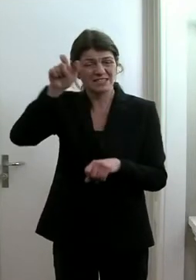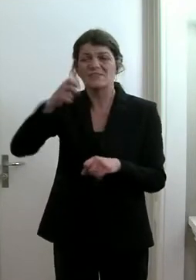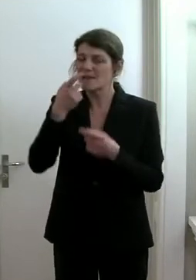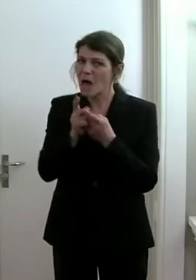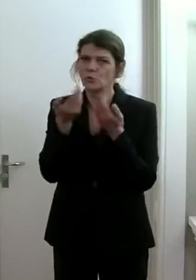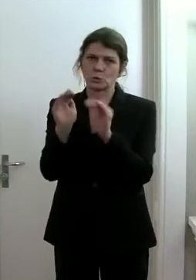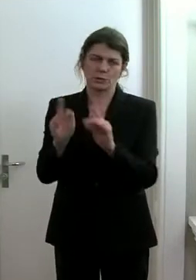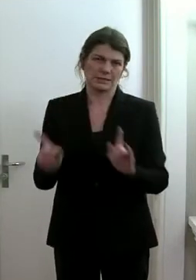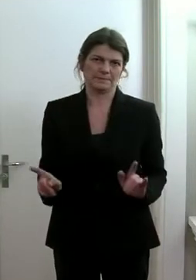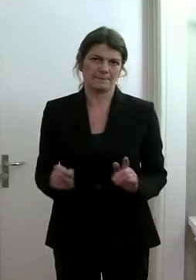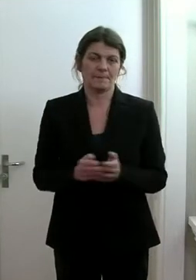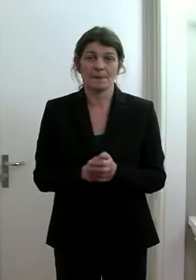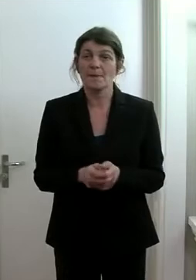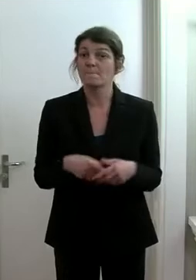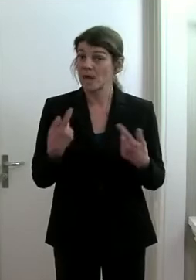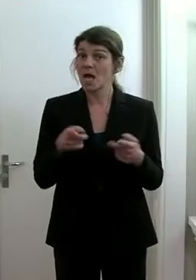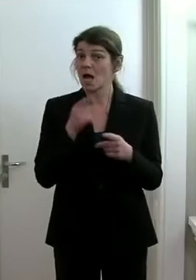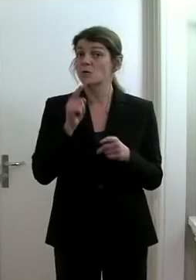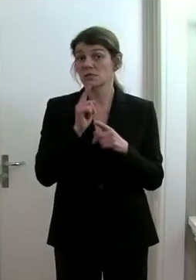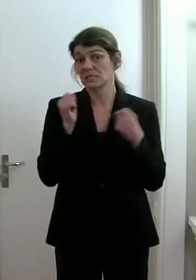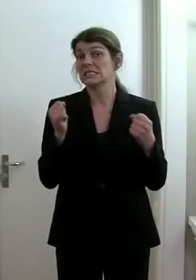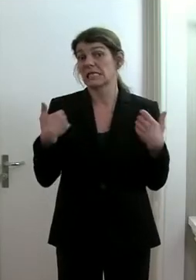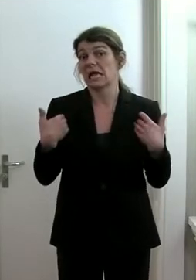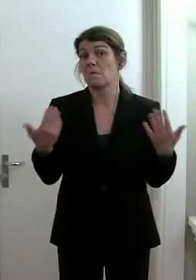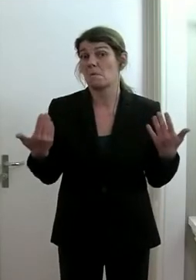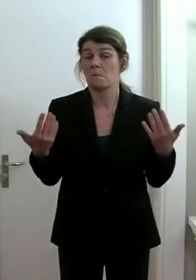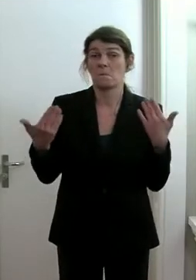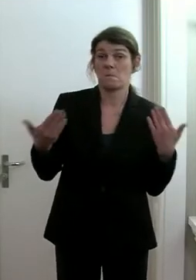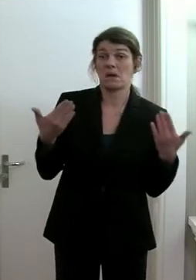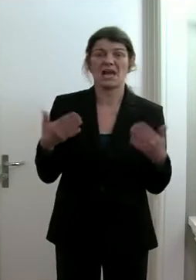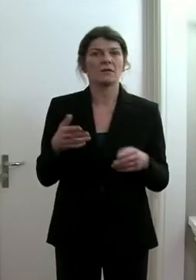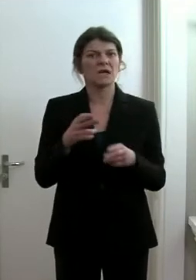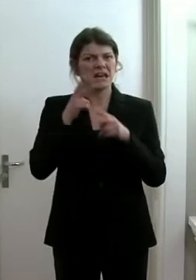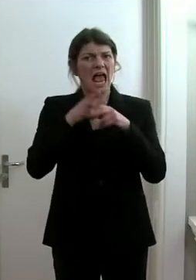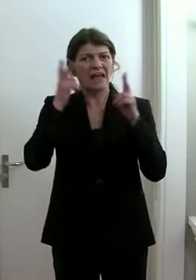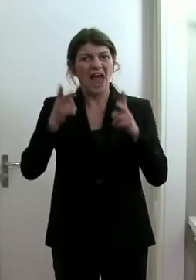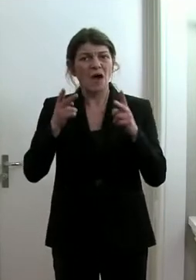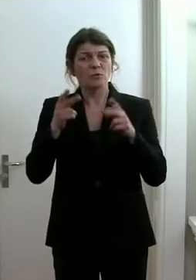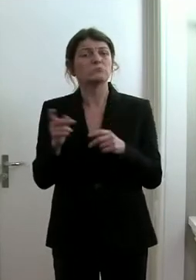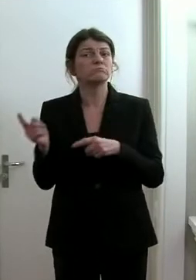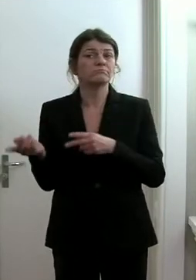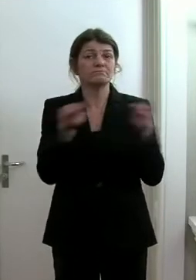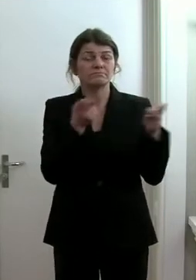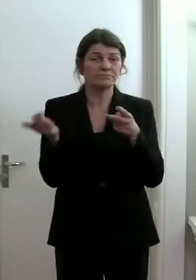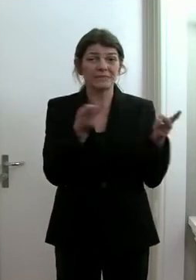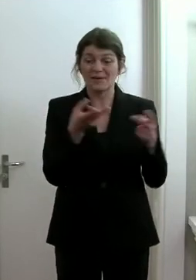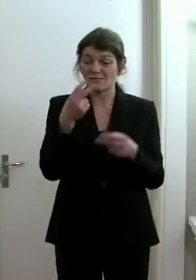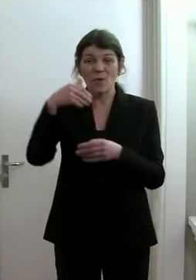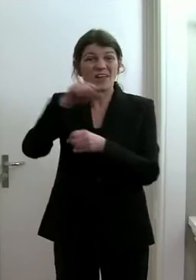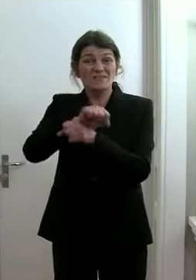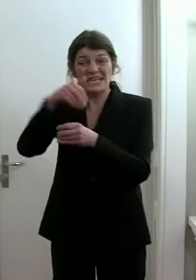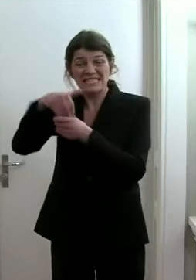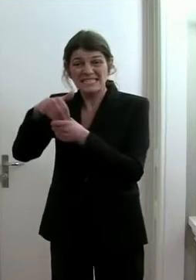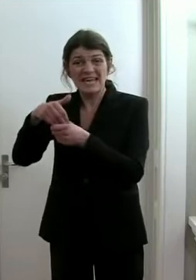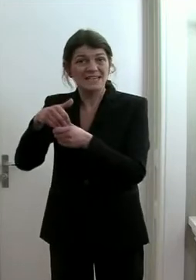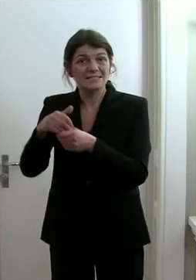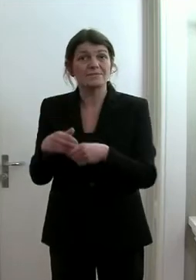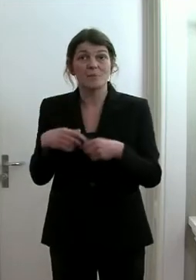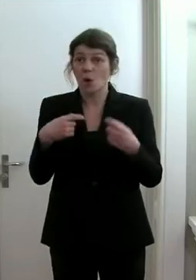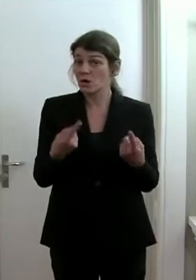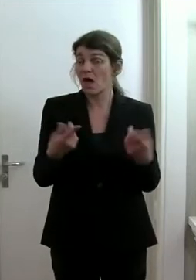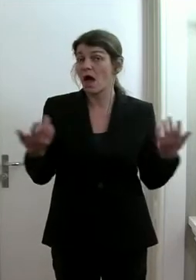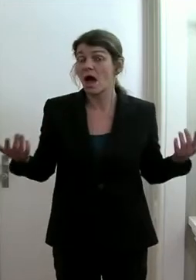und somit auch sicherzustellen, dass etwaige Spitalaufenthalte von Insassen mit daraus